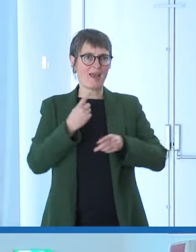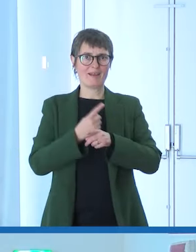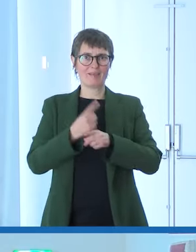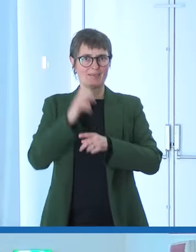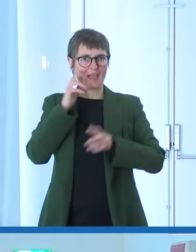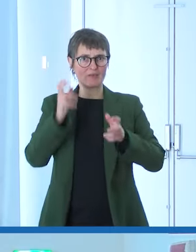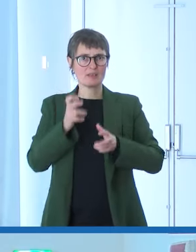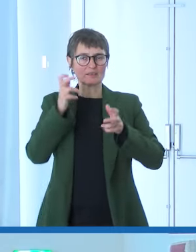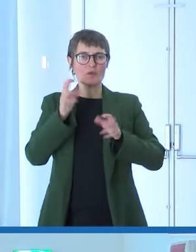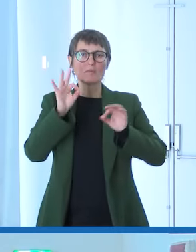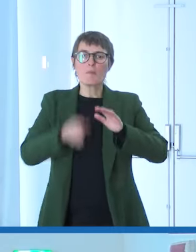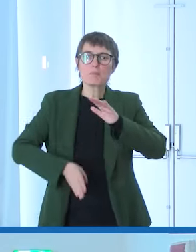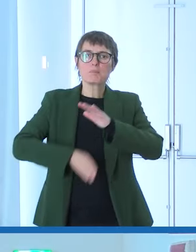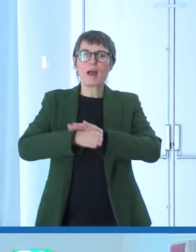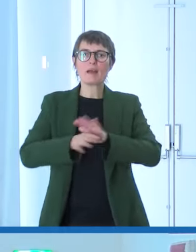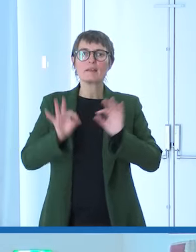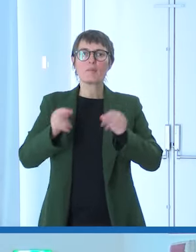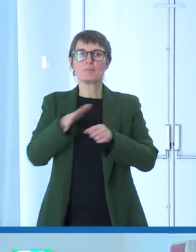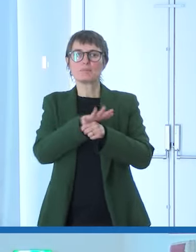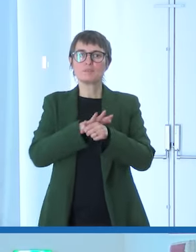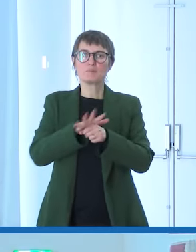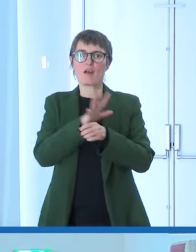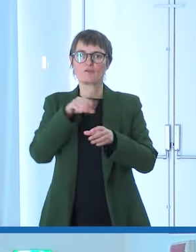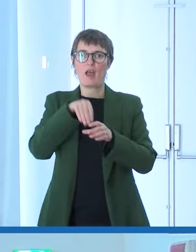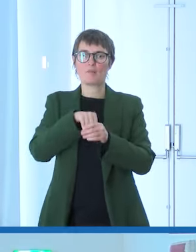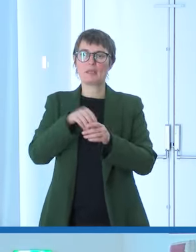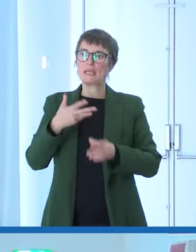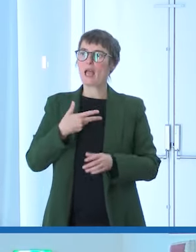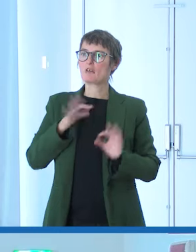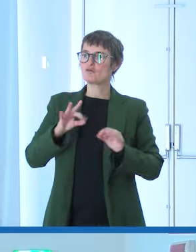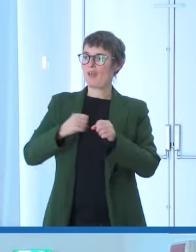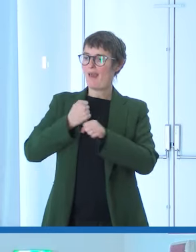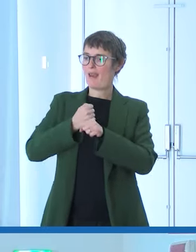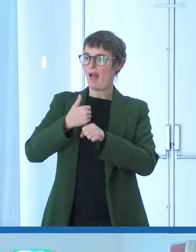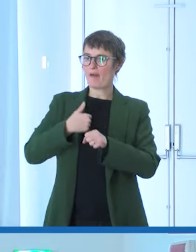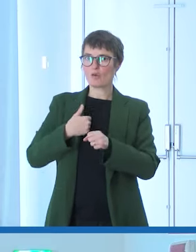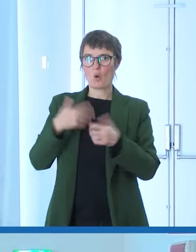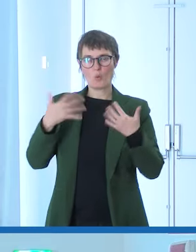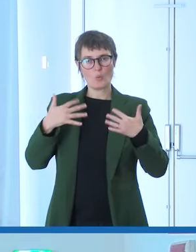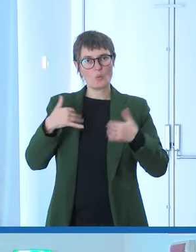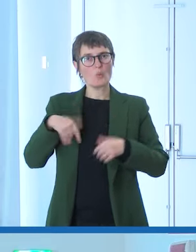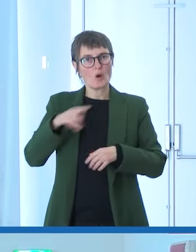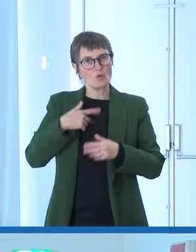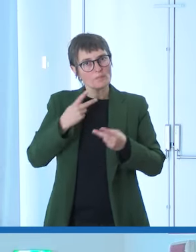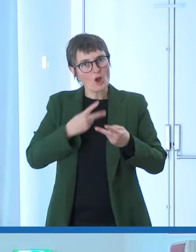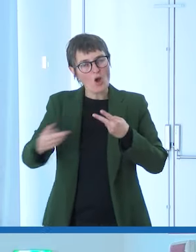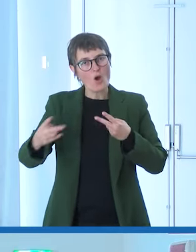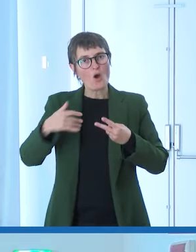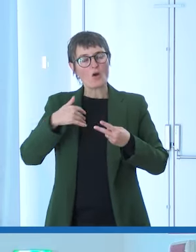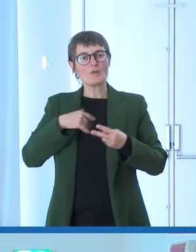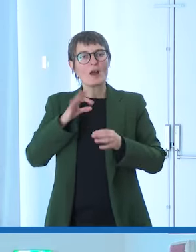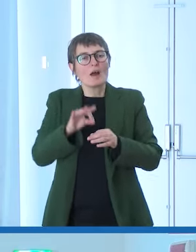che noi tentiamo di fare, ad esempio di vicinanza alle famiglie di chi ha avuto un infortunio, perché quello è il primo,